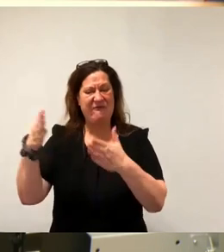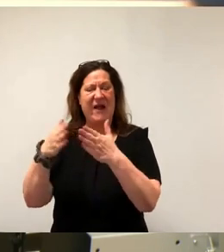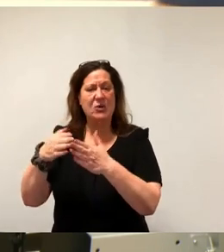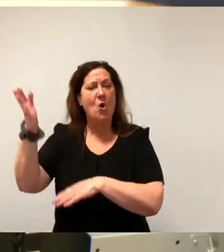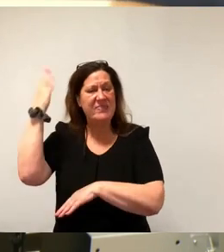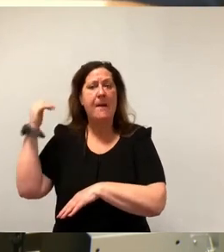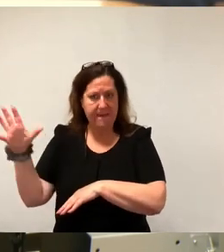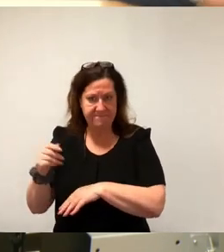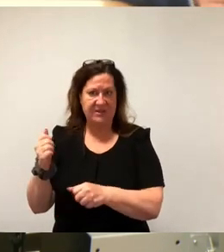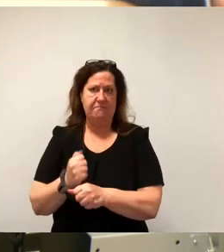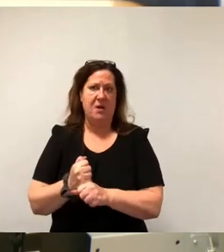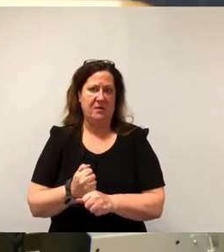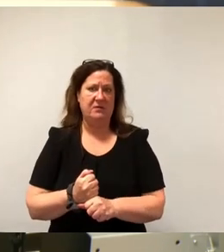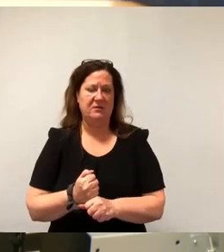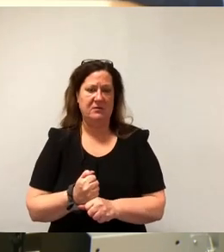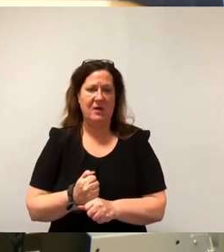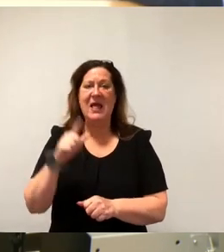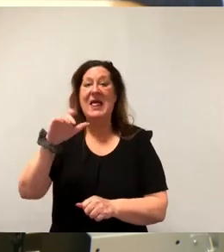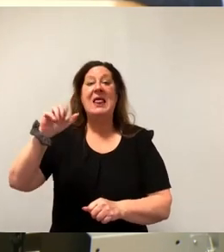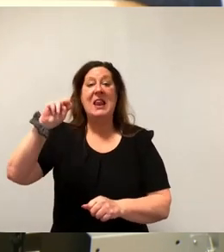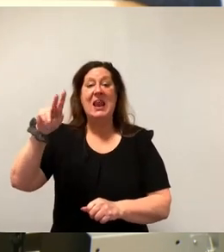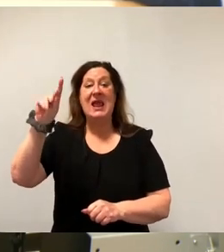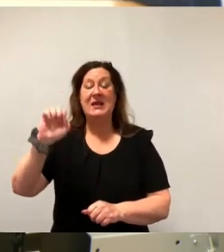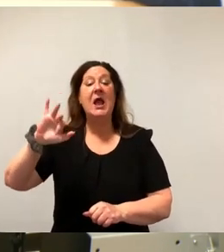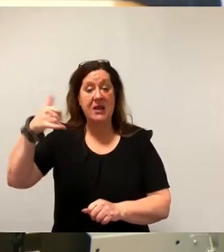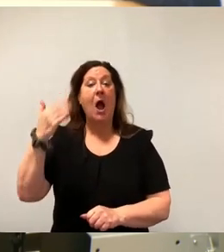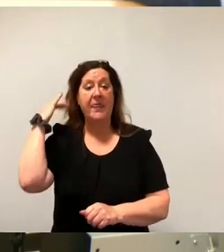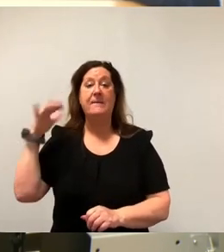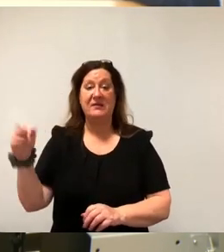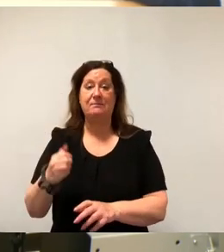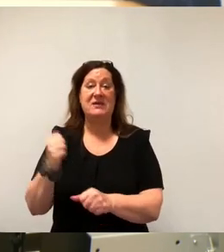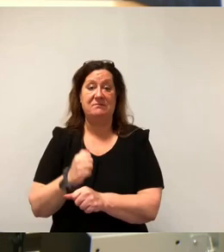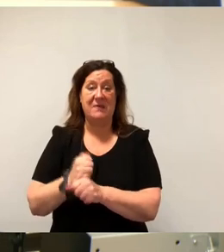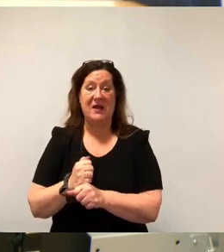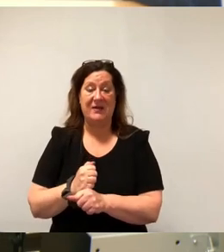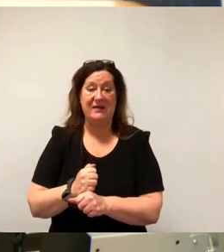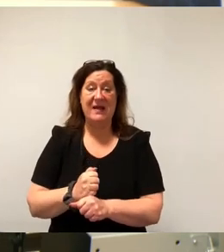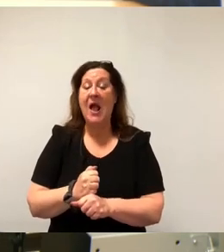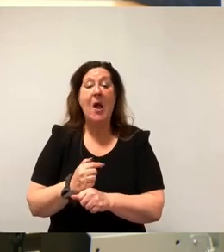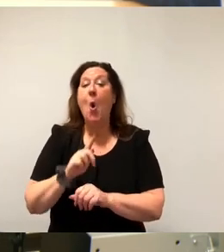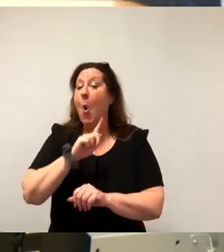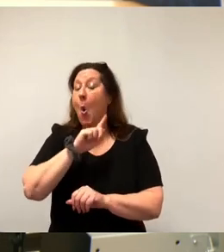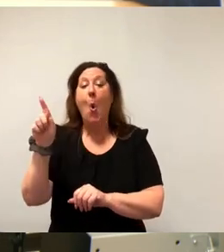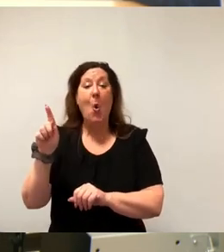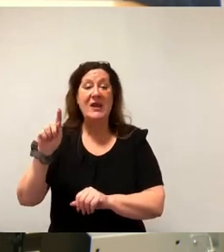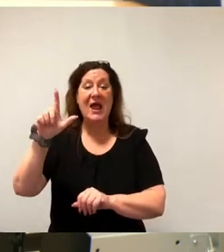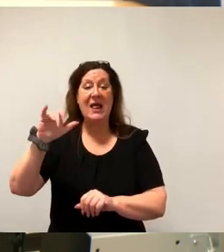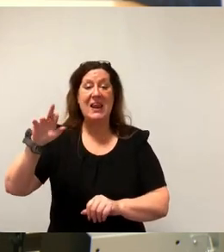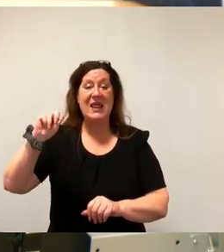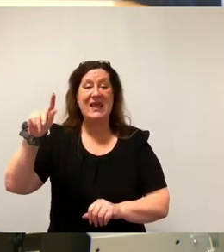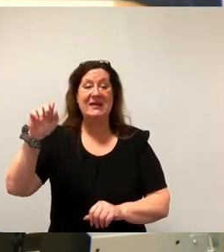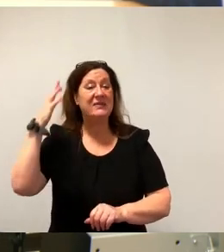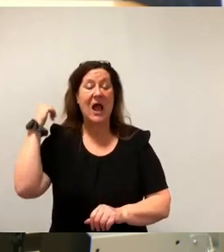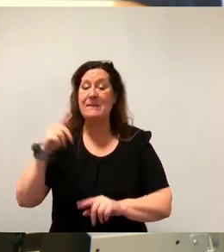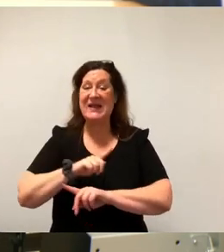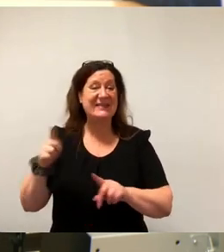macht, das hat die Linke in großen Teilen mitgetragen. Sonst hätte es da gar keine Mehrheit gegeben. Meine Damen und Herren, da können Sie